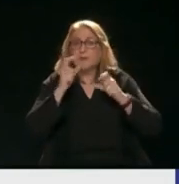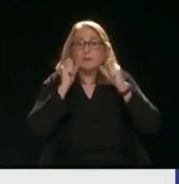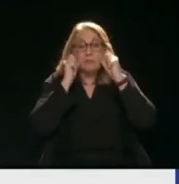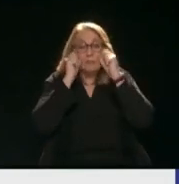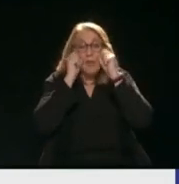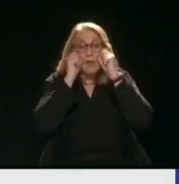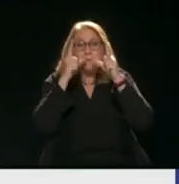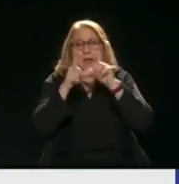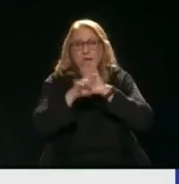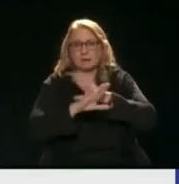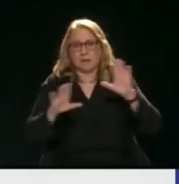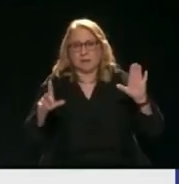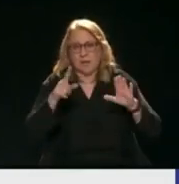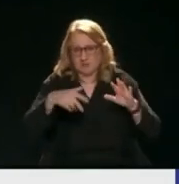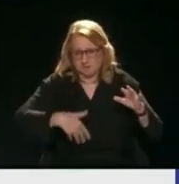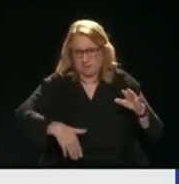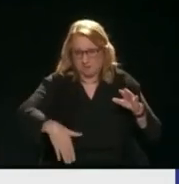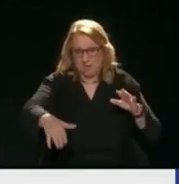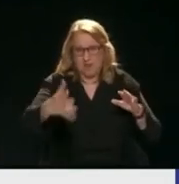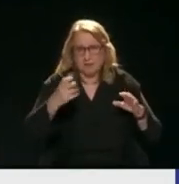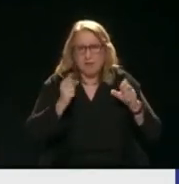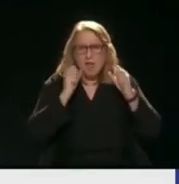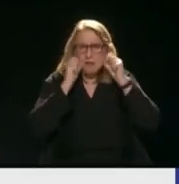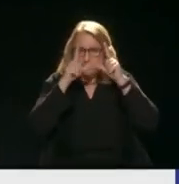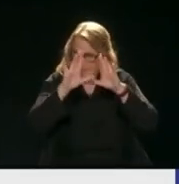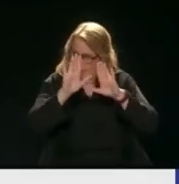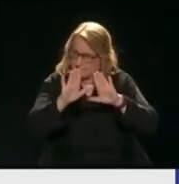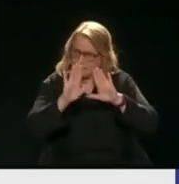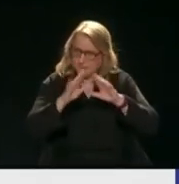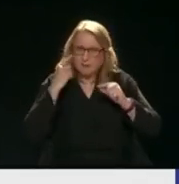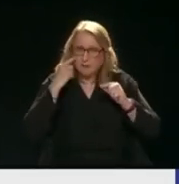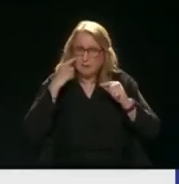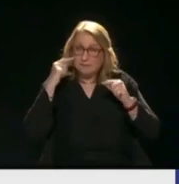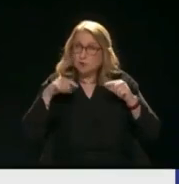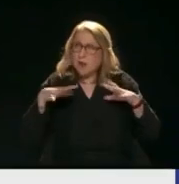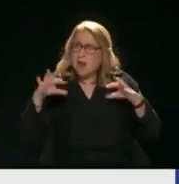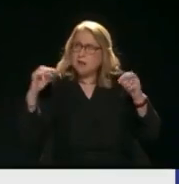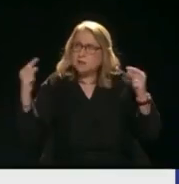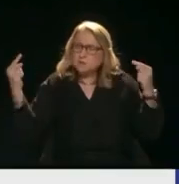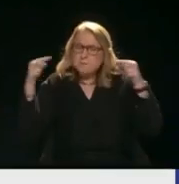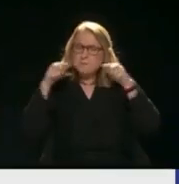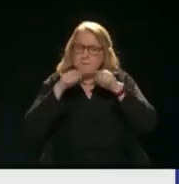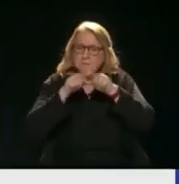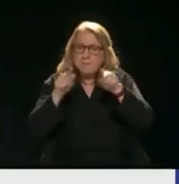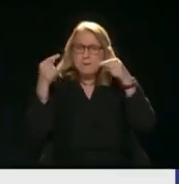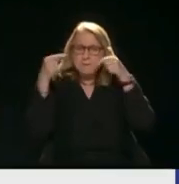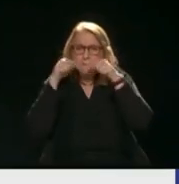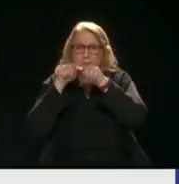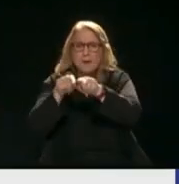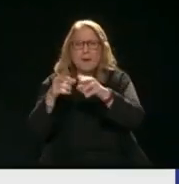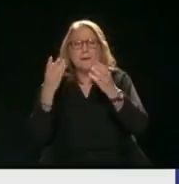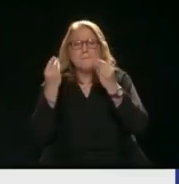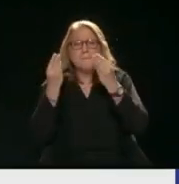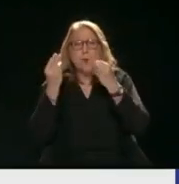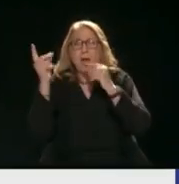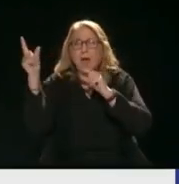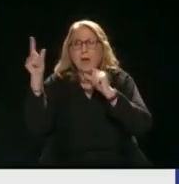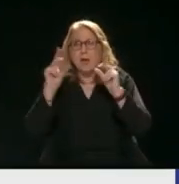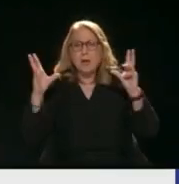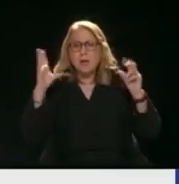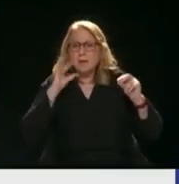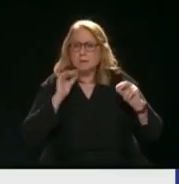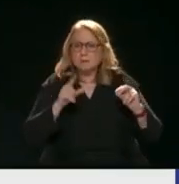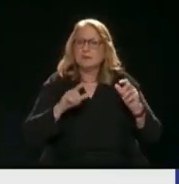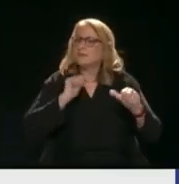Θα έχετε έπλεξει στρομερές Και θα δεν είναι δυνατόν Πώς συμβαίνει Άρα αλλάζει όλος ο χάρτης Βεβαίως είναι πολυεπίπατα Και